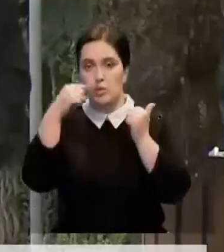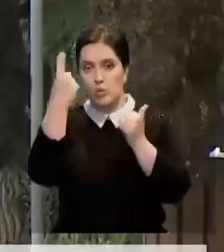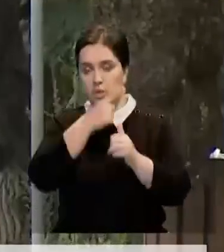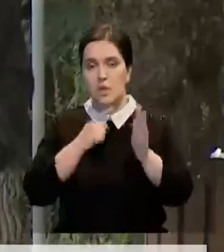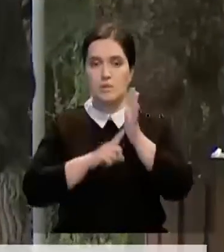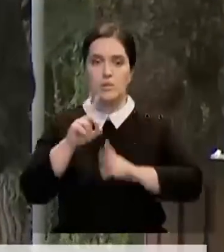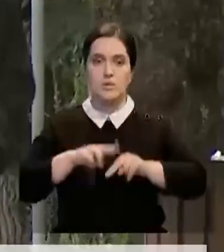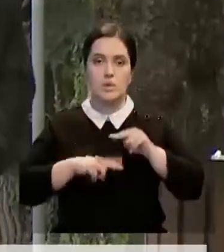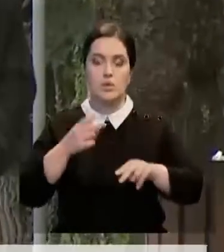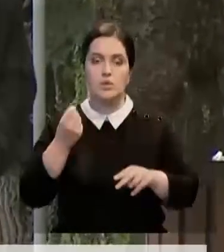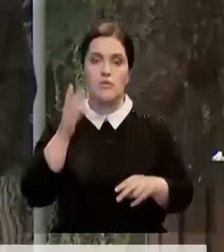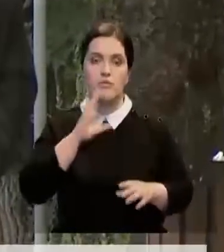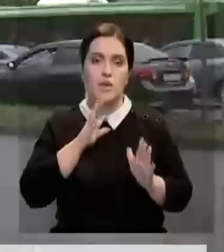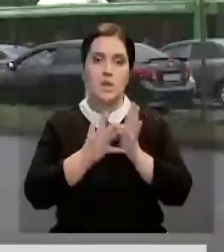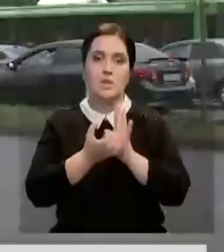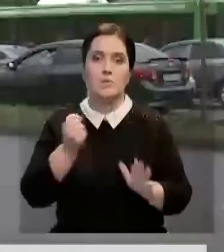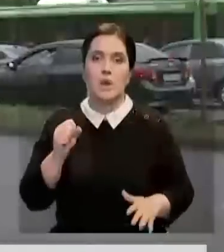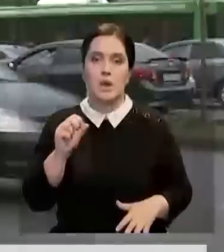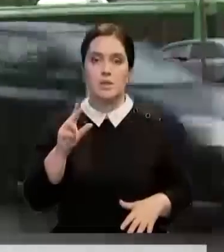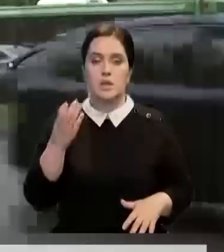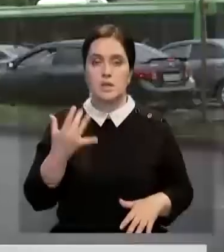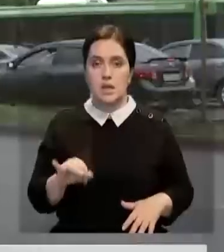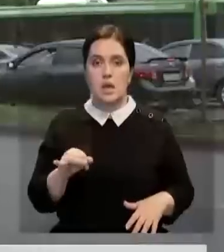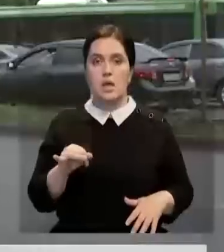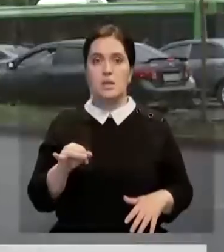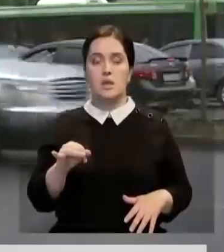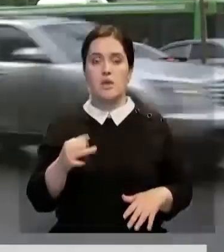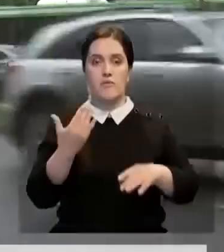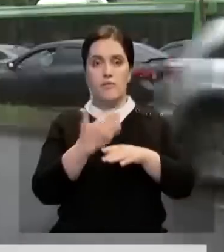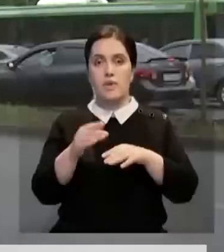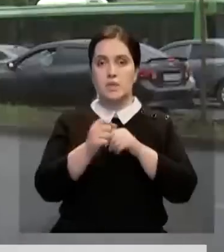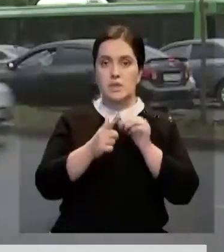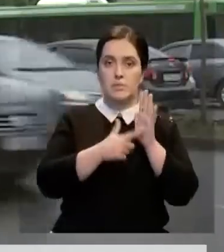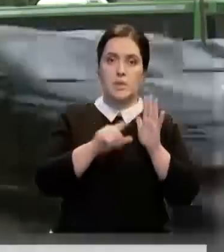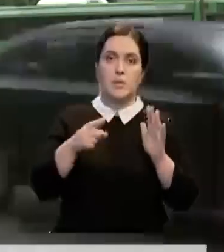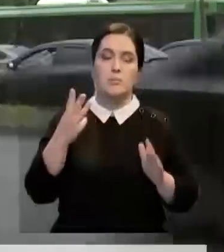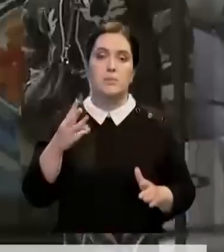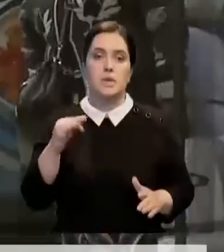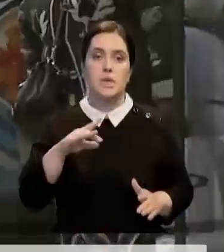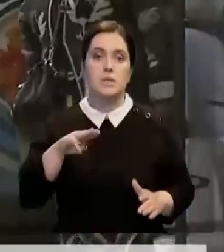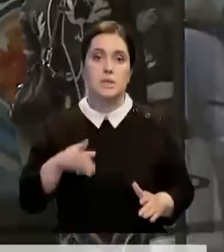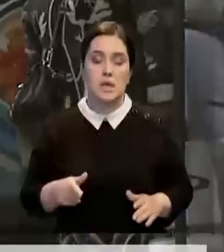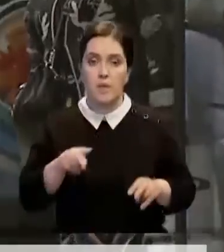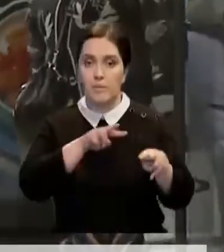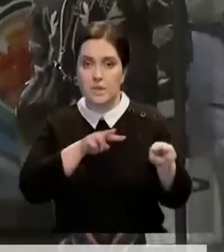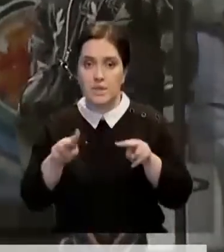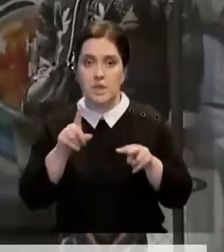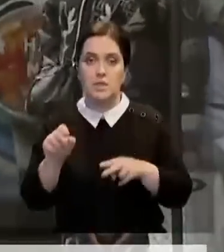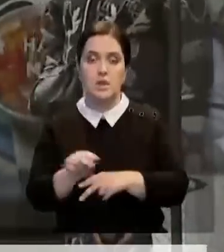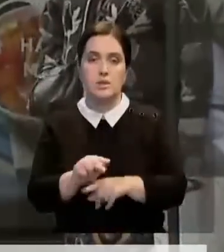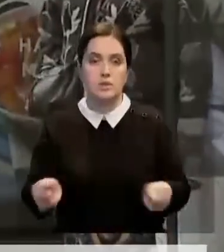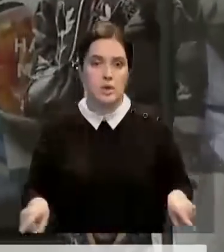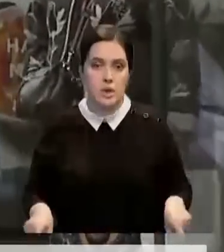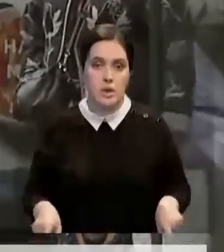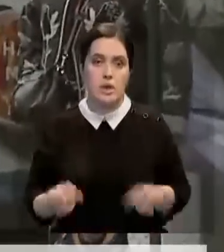года начнут строить еще один водозабор, уже на реке Ахсай. На это выделяют свыше 17,5 миллиардов тенге. Проследят мажилисмены